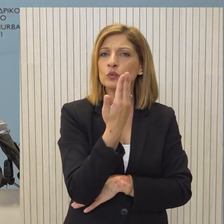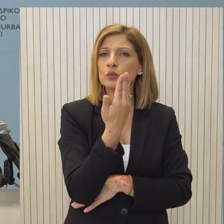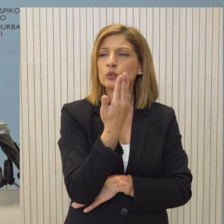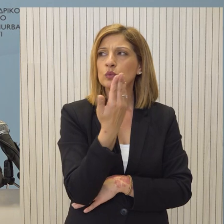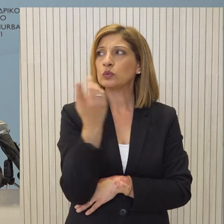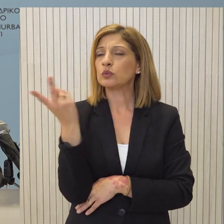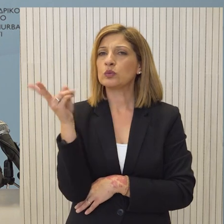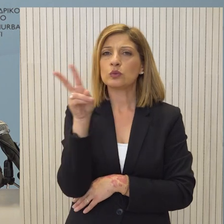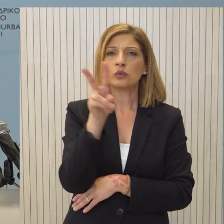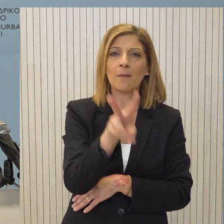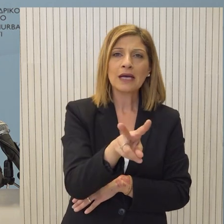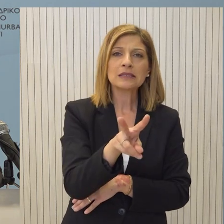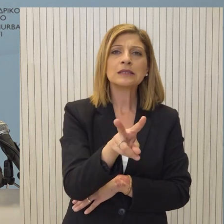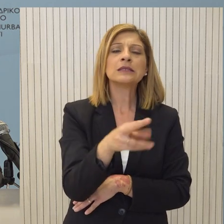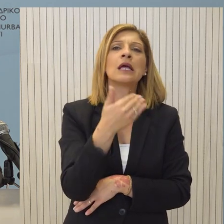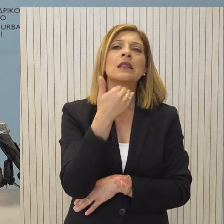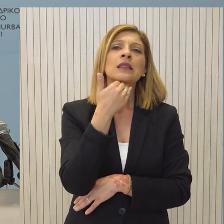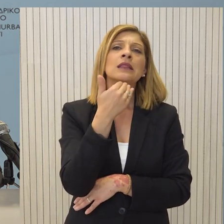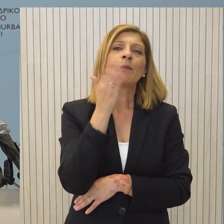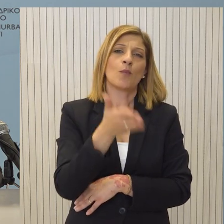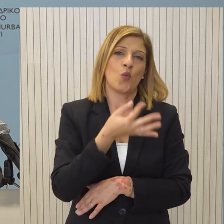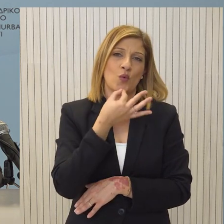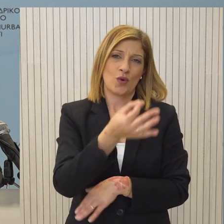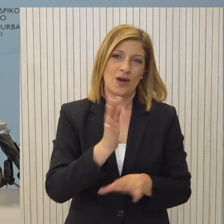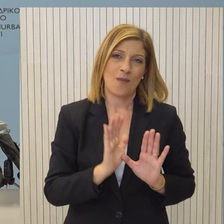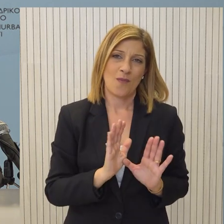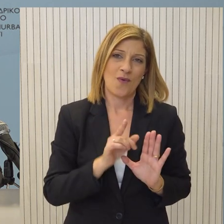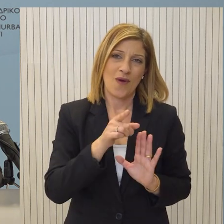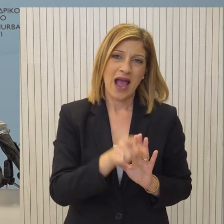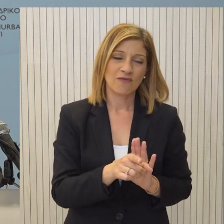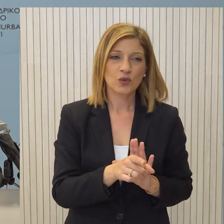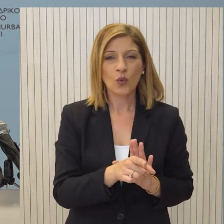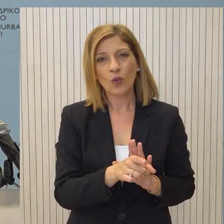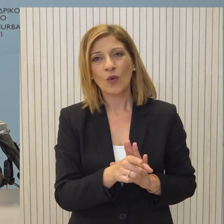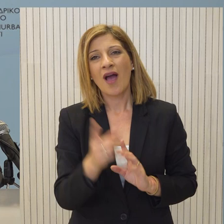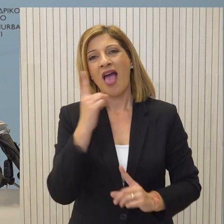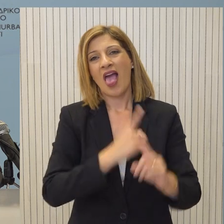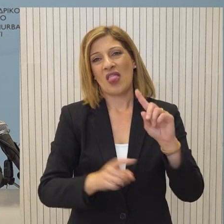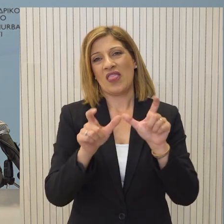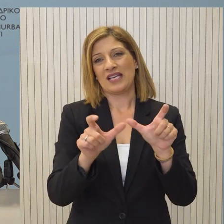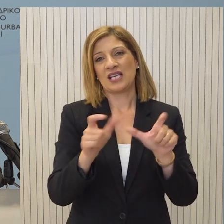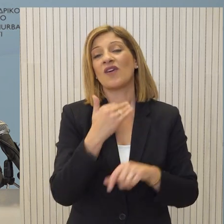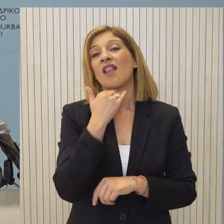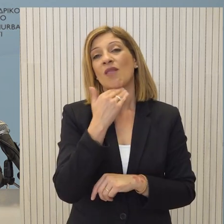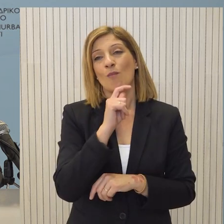Δεν μπορώ να σχολιάσω οποιοδήποτε θέμα, άπτεται τις ζητήματα εθνικής ασφάλειας.